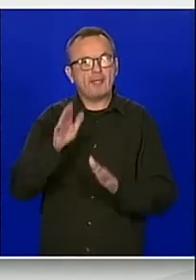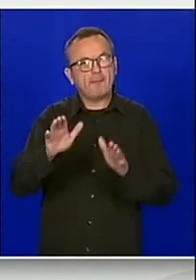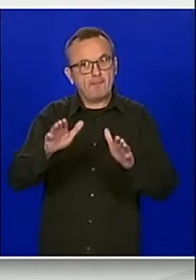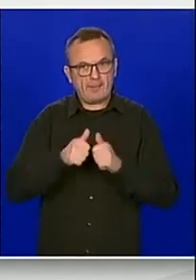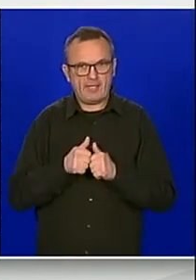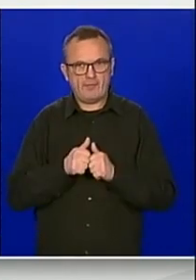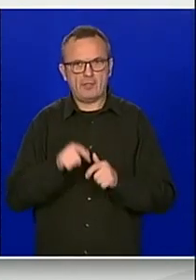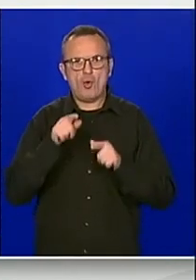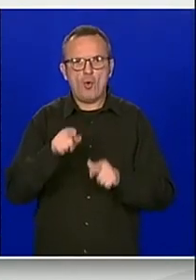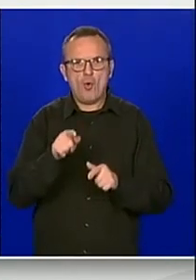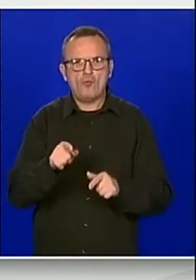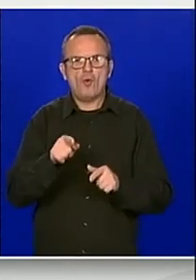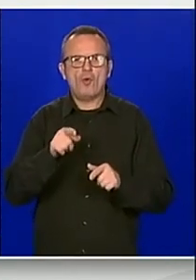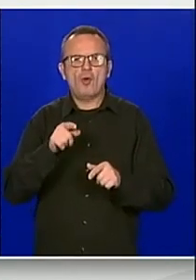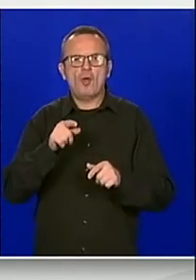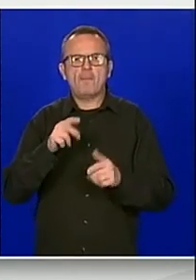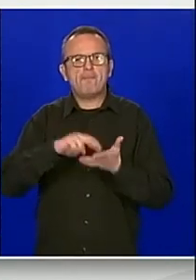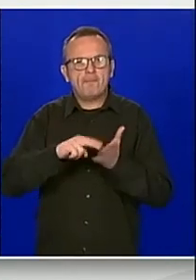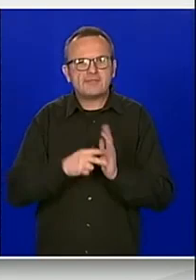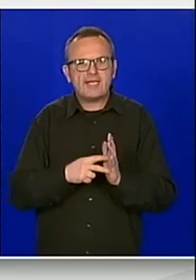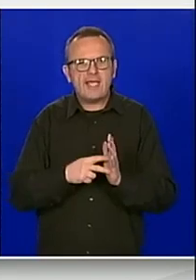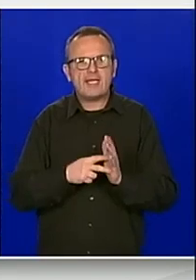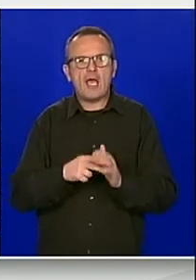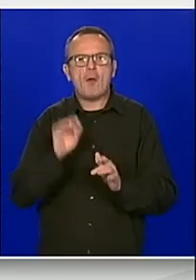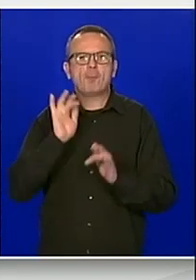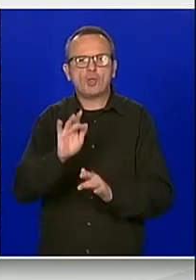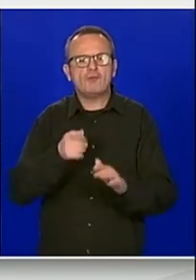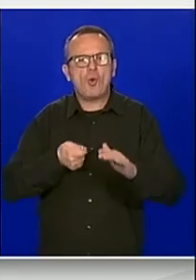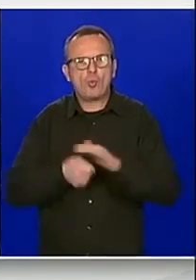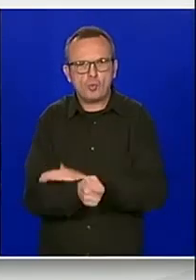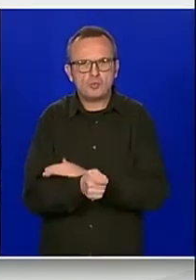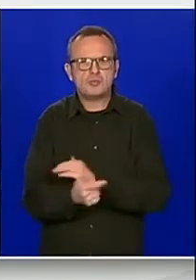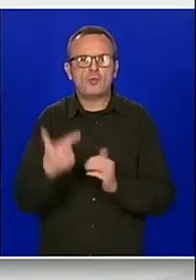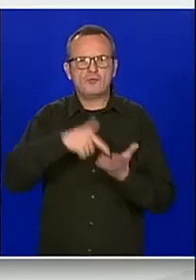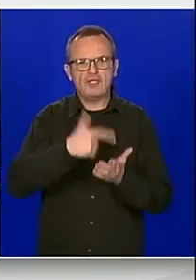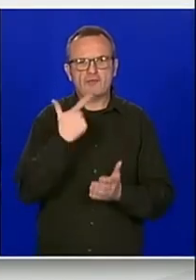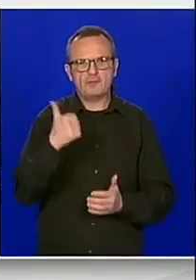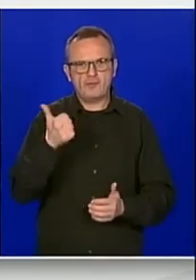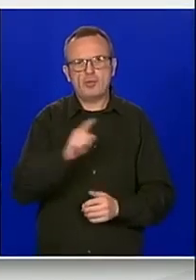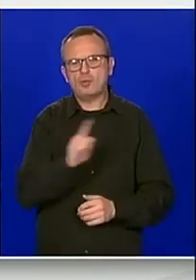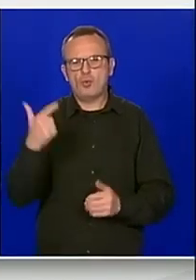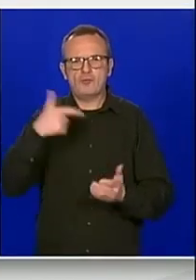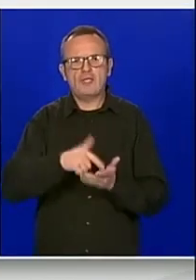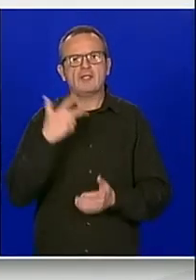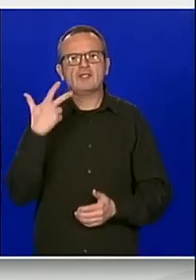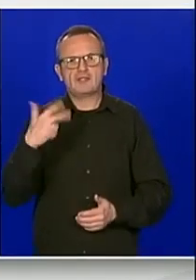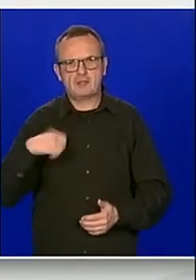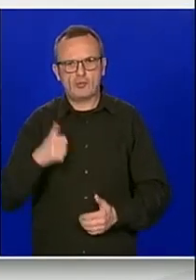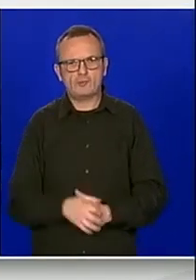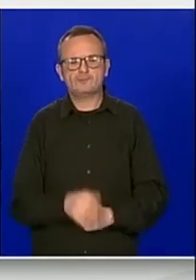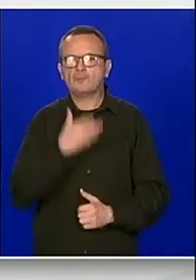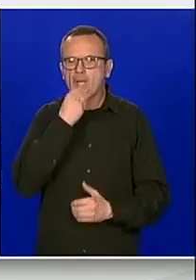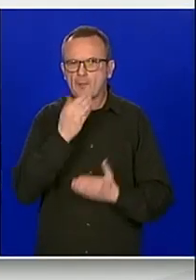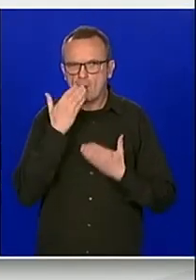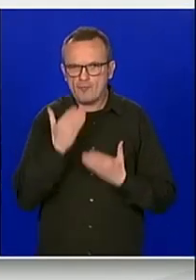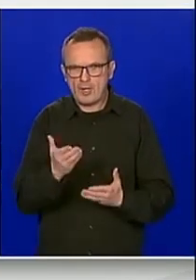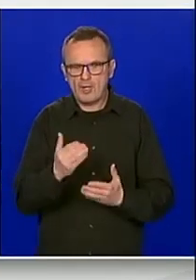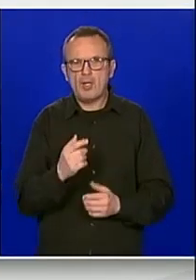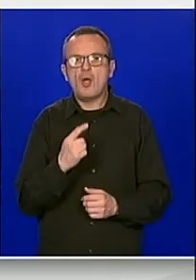sprečavanja korupcije za razdoblje od 2021. do 2030. godine. Hvala vam lijepa. Tko je za?